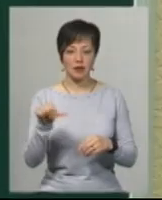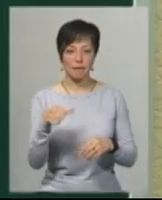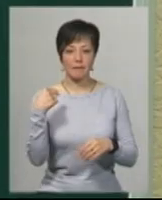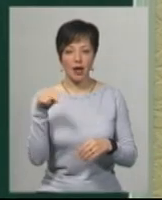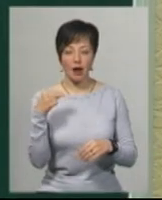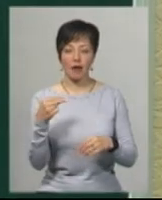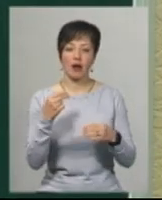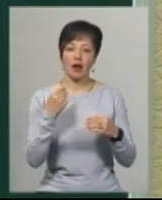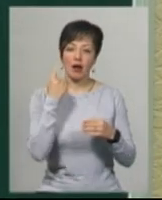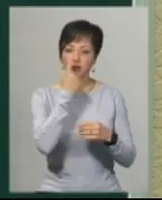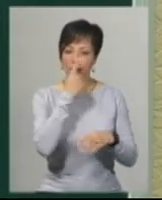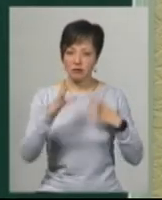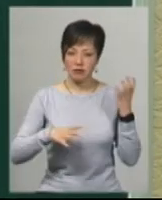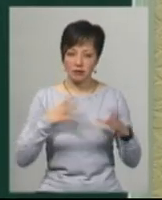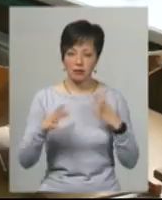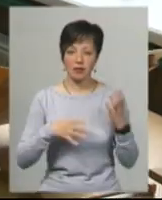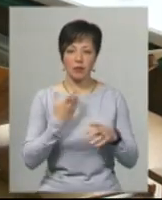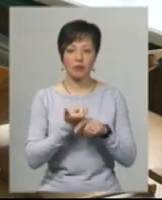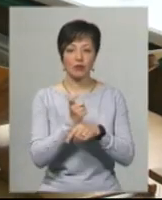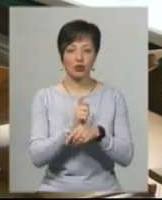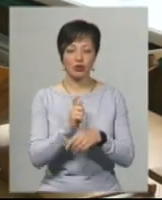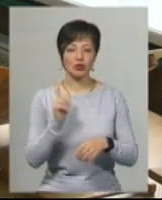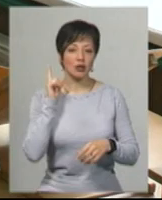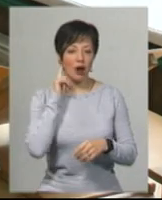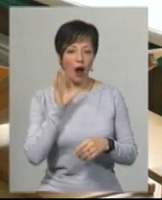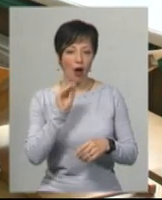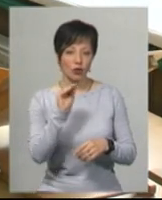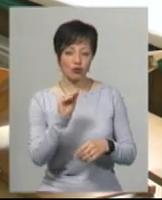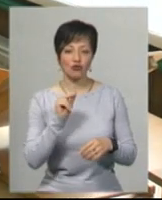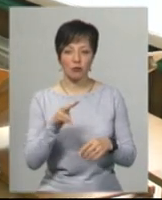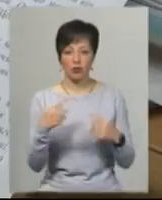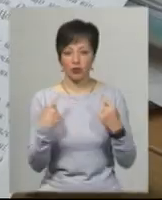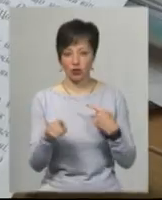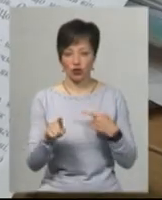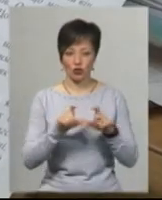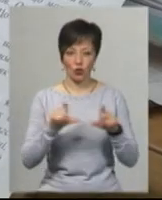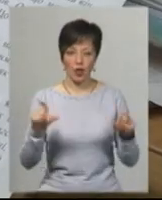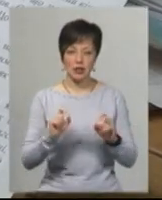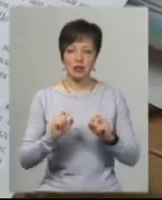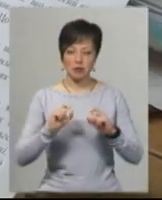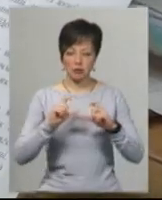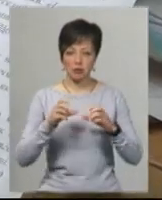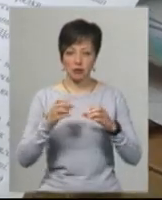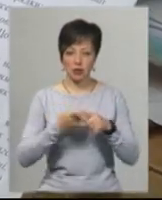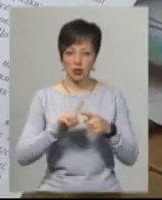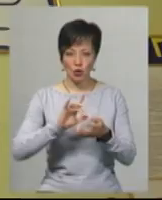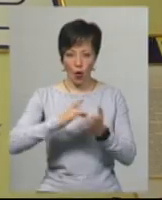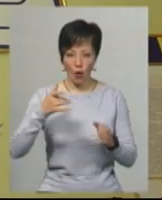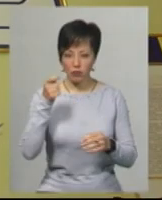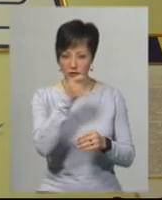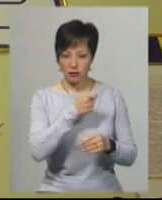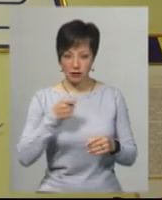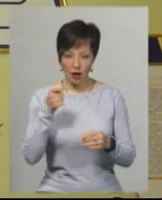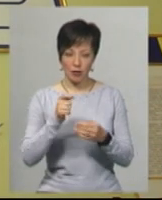зарядка для очей, застосовується більше аудіоматеріалів, ніж у звичайних школах. На кожній партії збільшувальне скло, додаткове освітлення або ж підручний матеріал,